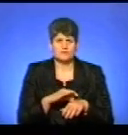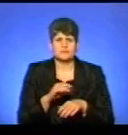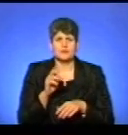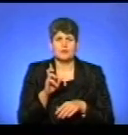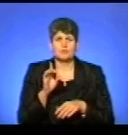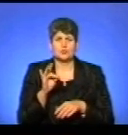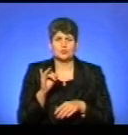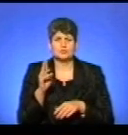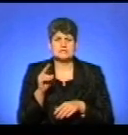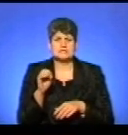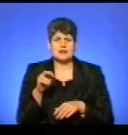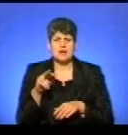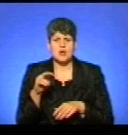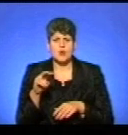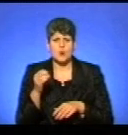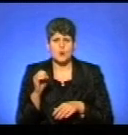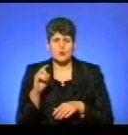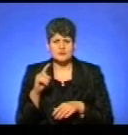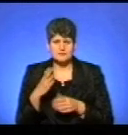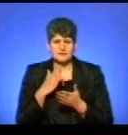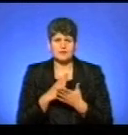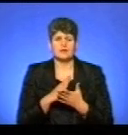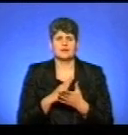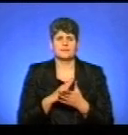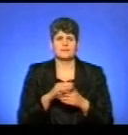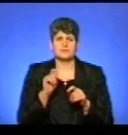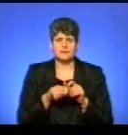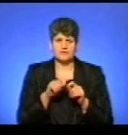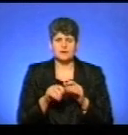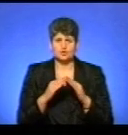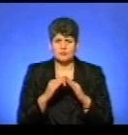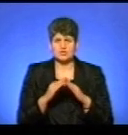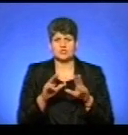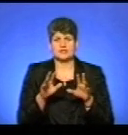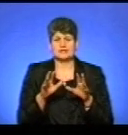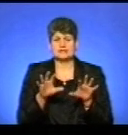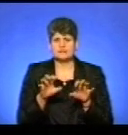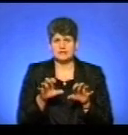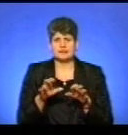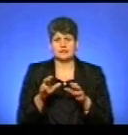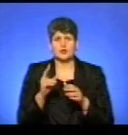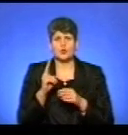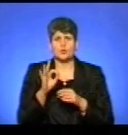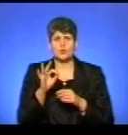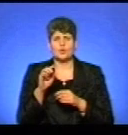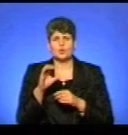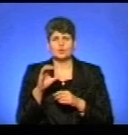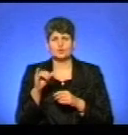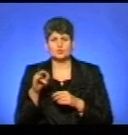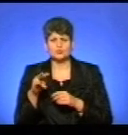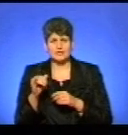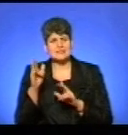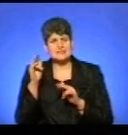бруцельоз. Мені, наприклад, в в плані протипсичних захворів є дослідження не лише домашніх тварин, але й в дикій фауні, і козуль, зокрема, і зайців, на